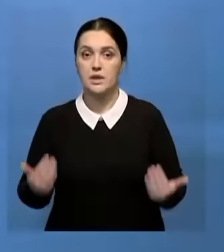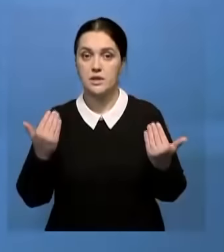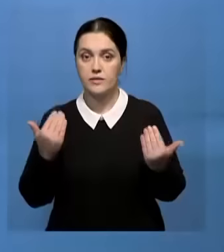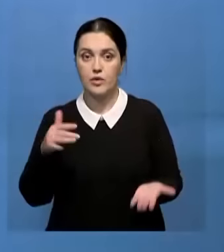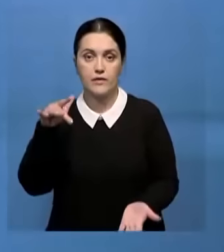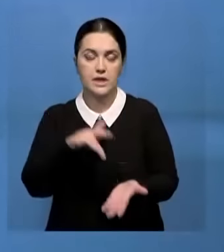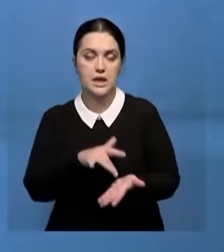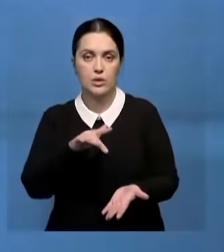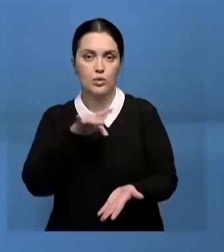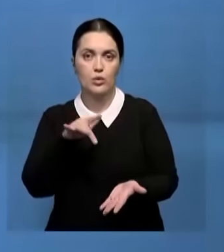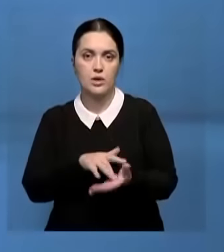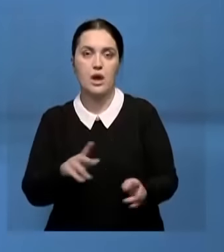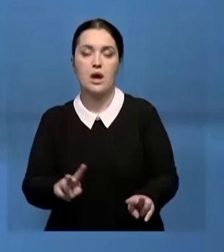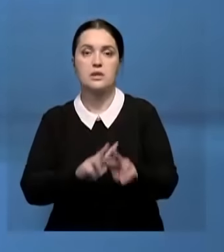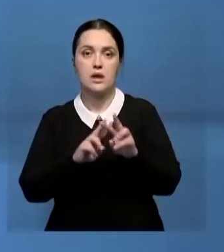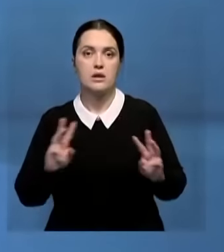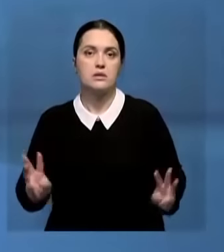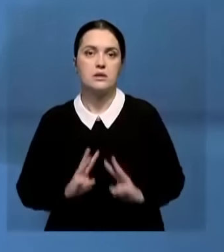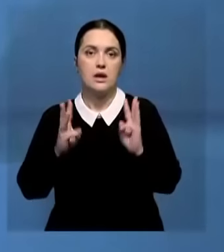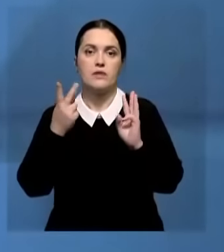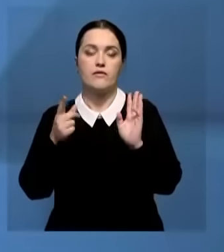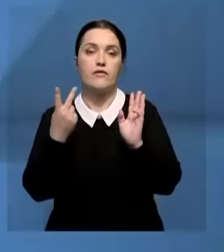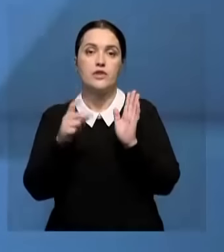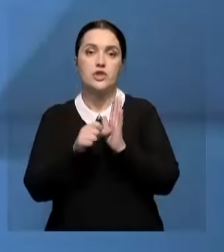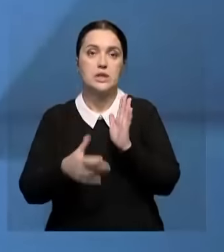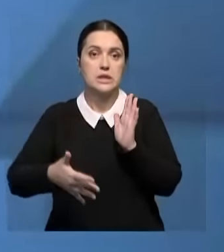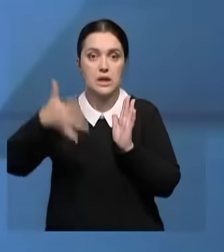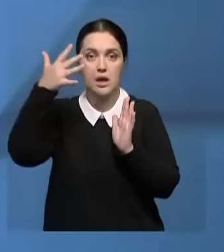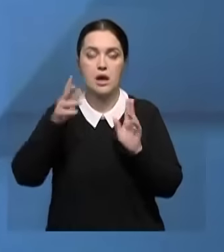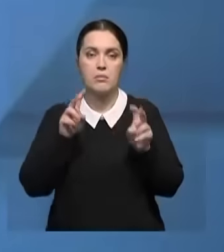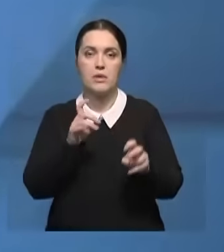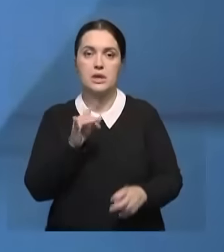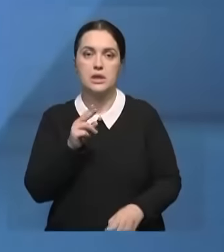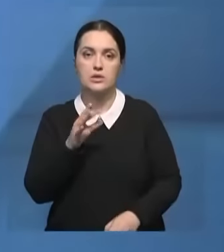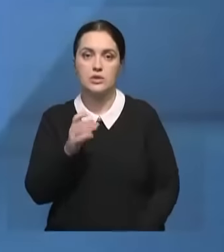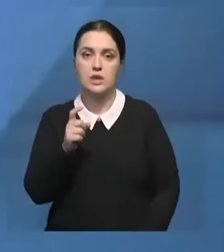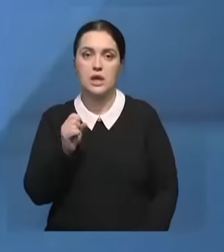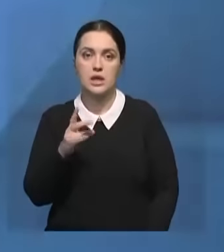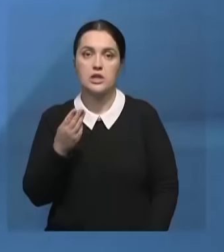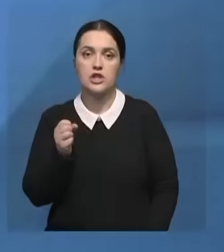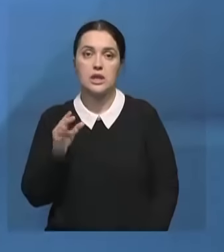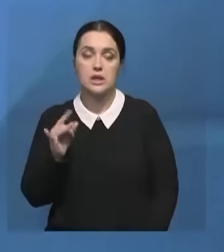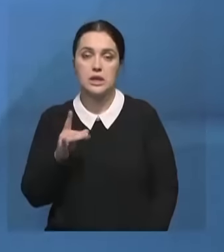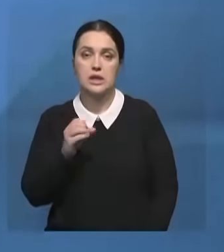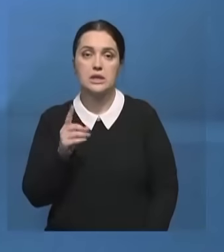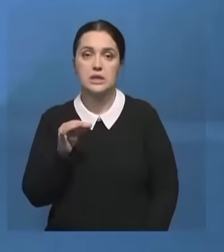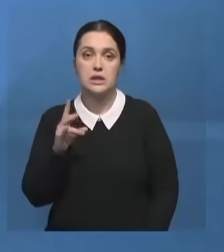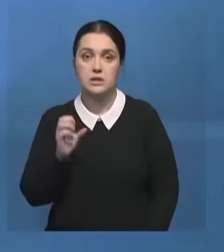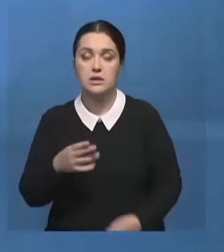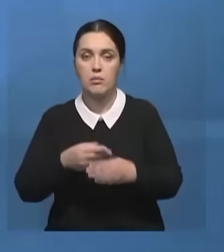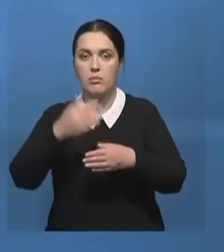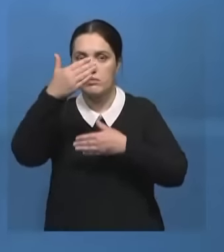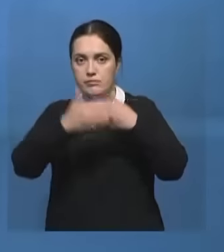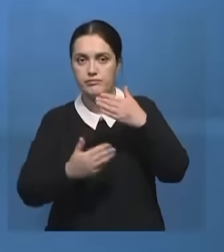Сегодня в центре Астаны загорелся 26-этажный небоскреб Риксос-Ханшатыр-Резиденс. Горела облицовка